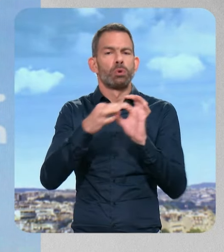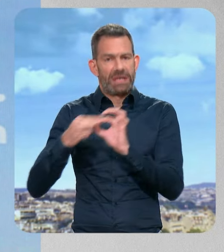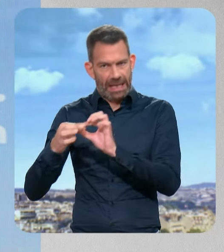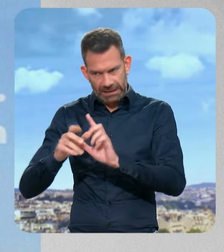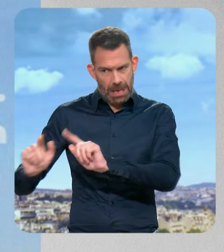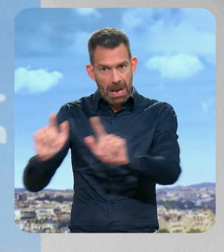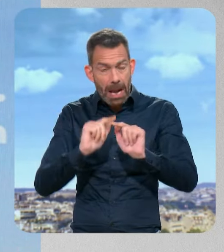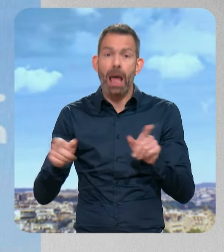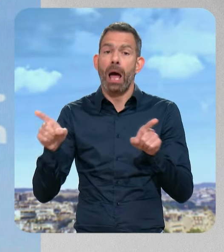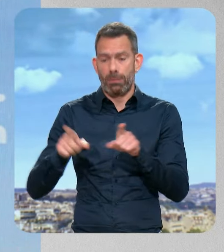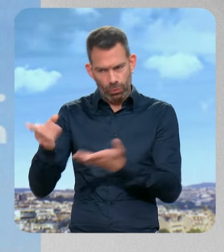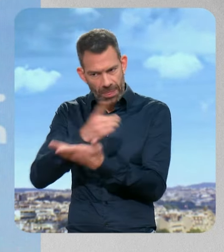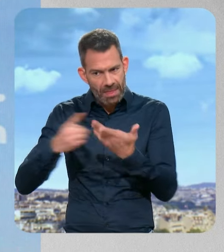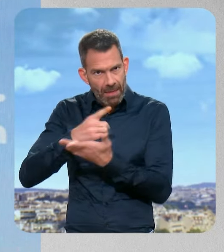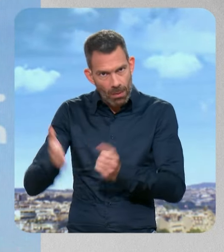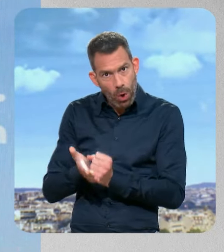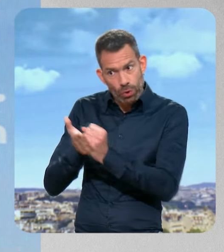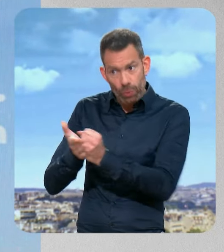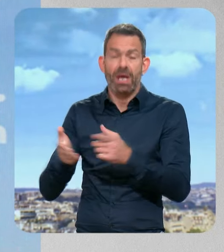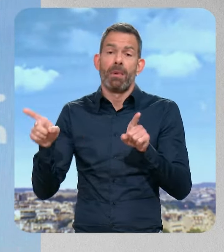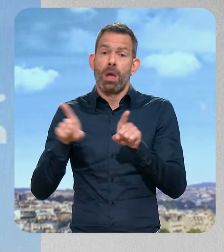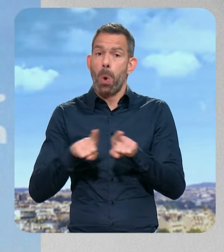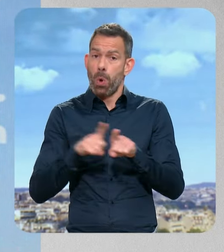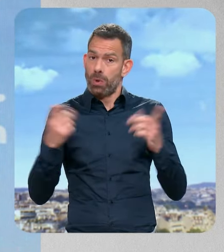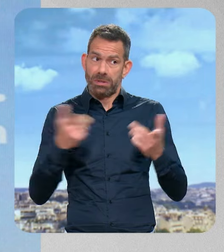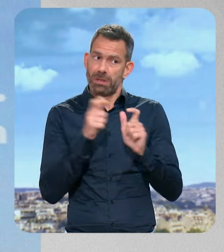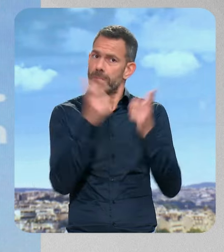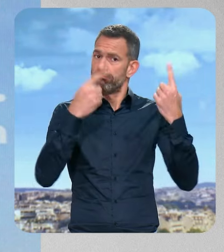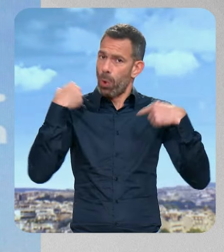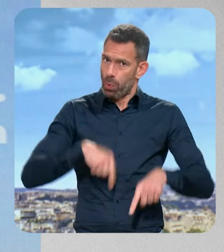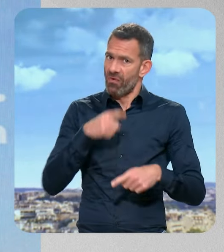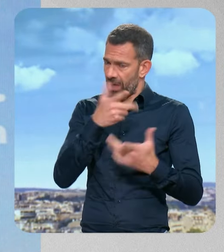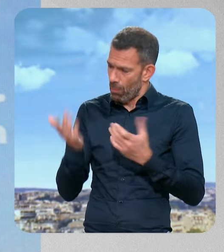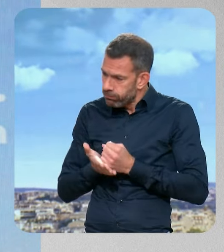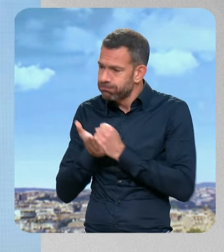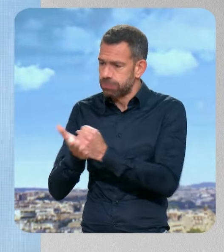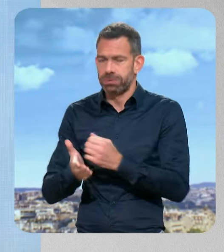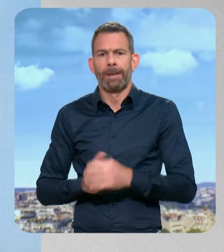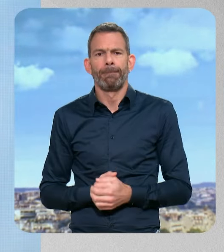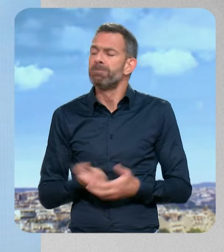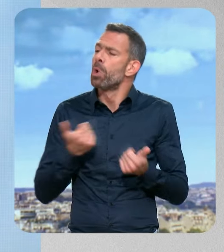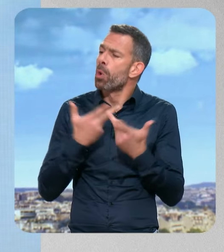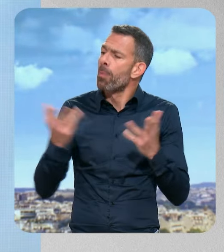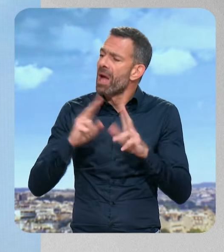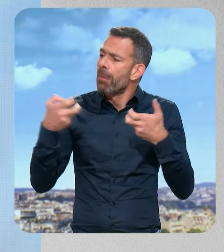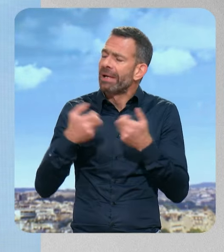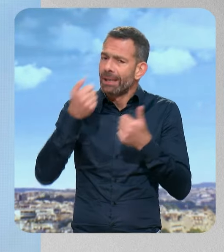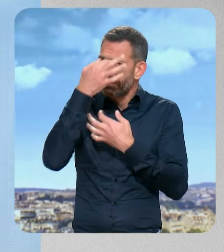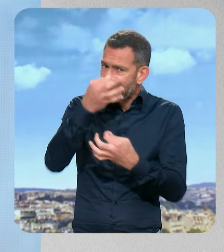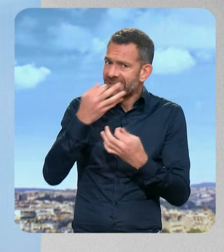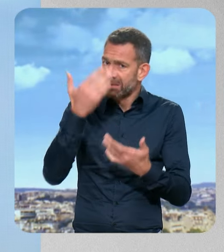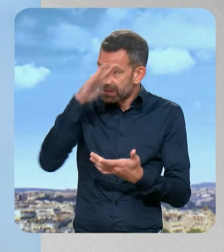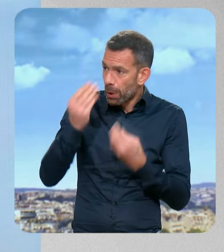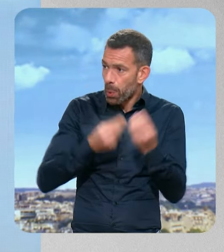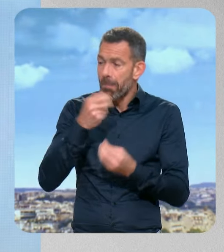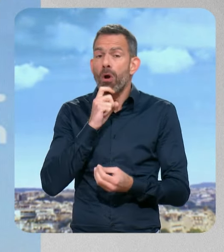départemental. Olivier Amran l'a dit à plusieurs reprises, mais également au niveau de l'État, où on sera aux côtés des communes. – On sait quelle somme ou pas encore ? Ce sera défini prochainement ? – C